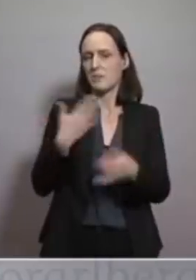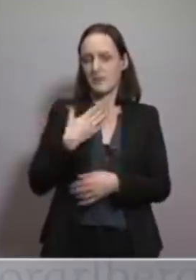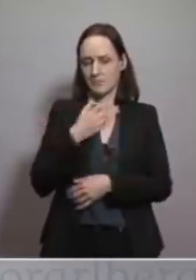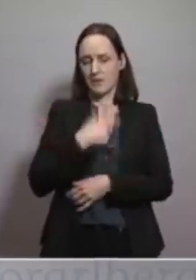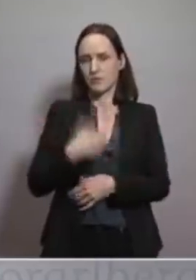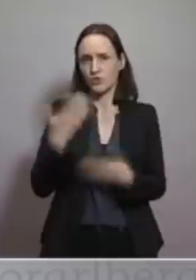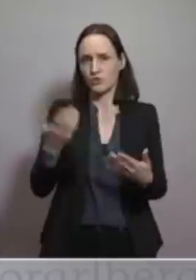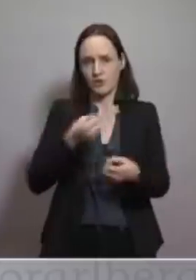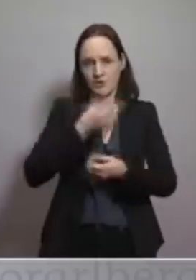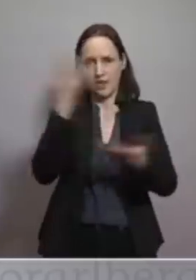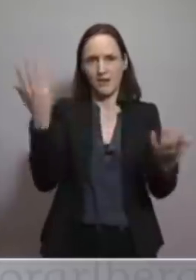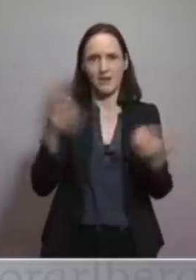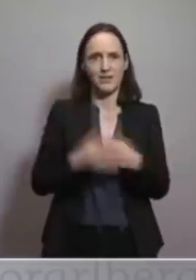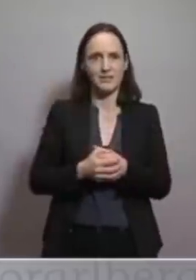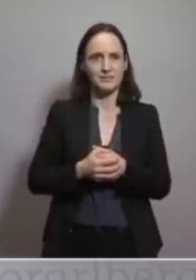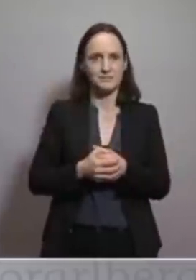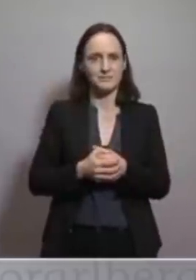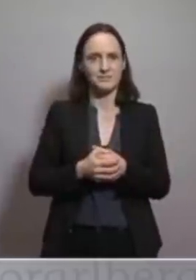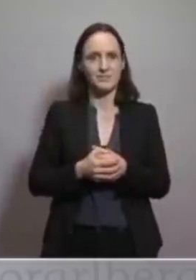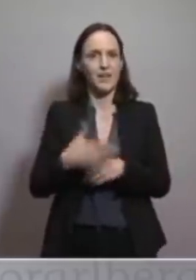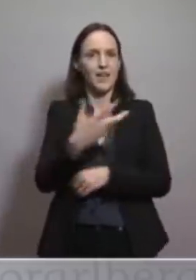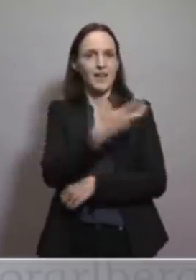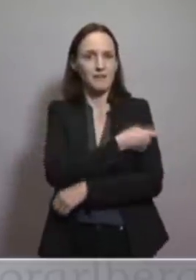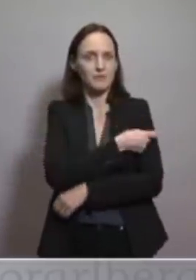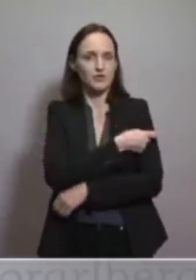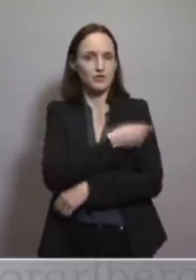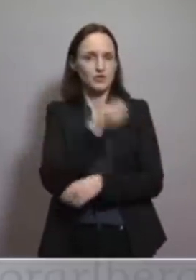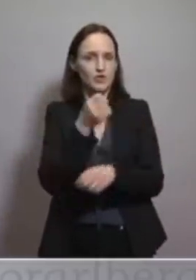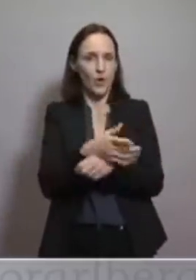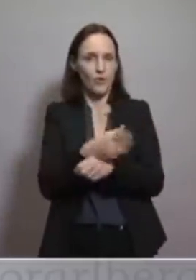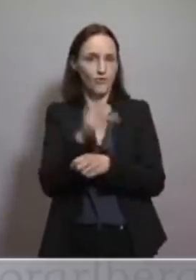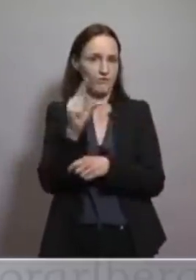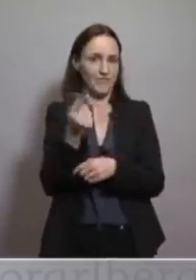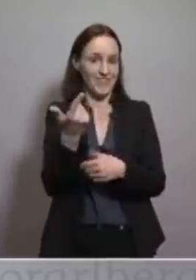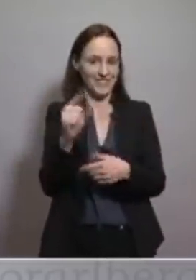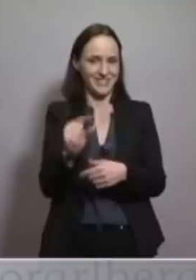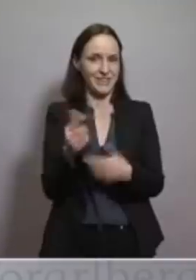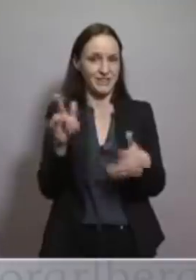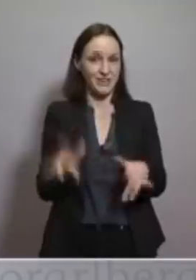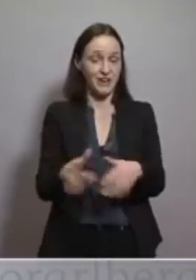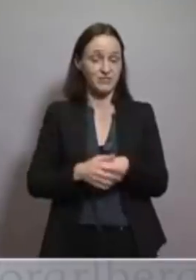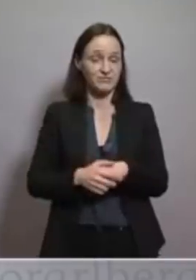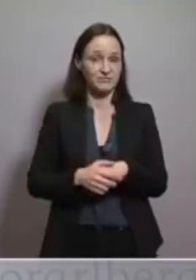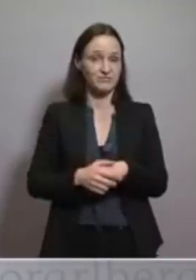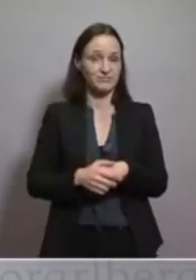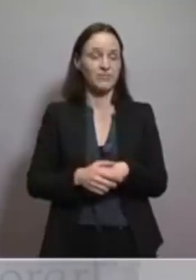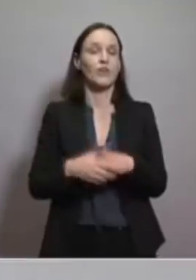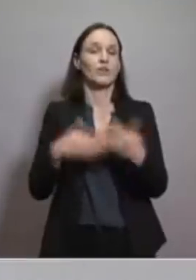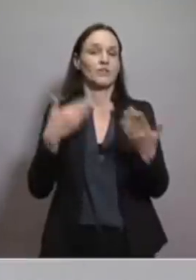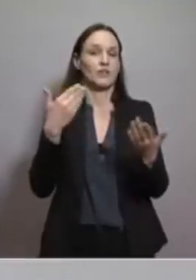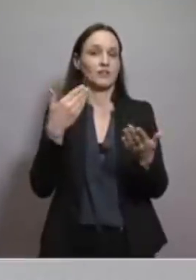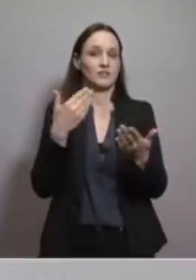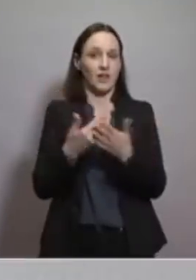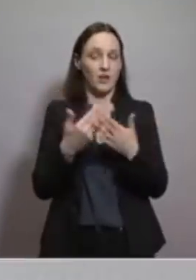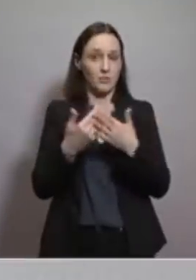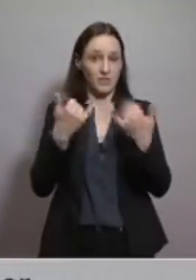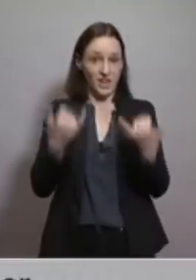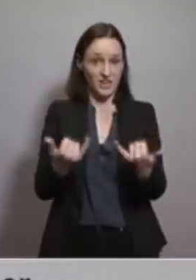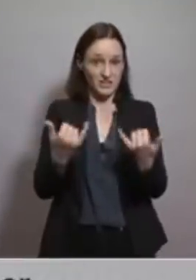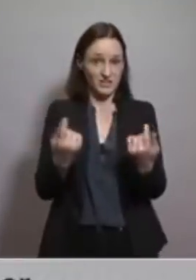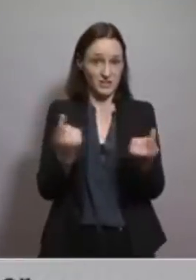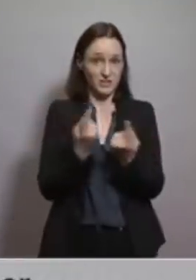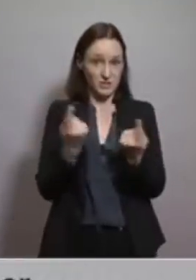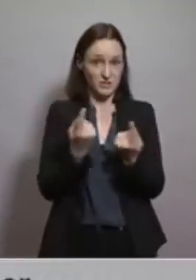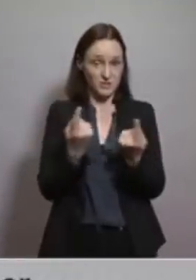ist glasklar. Der Impfstoff ist im Moment relativ knapp verfügbar. Und aus der Situation heraus gibt es einen